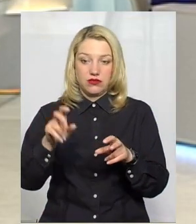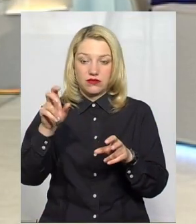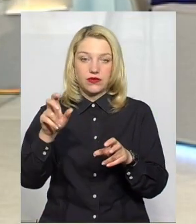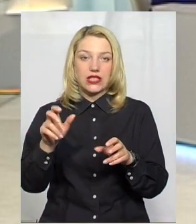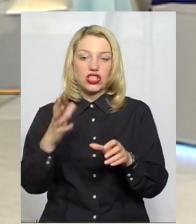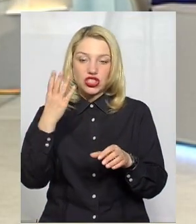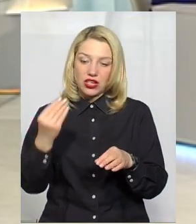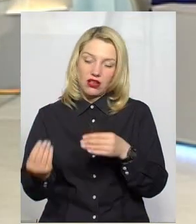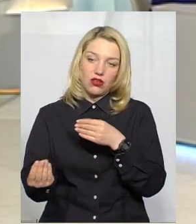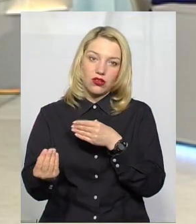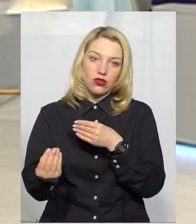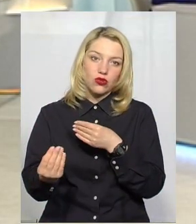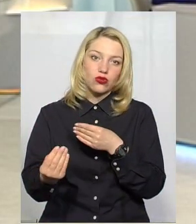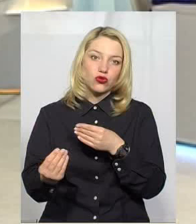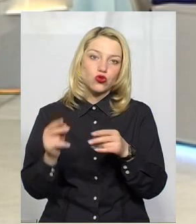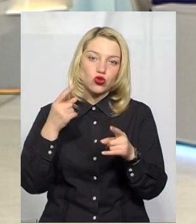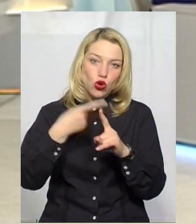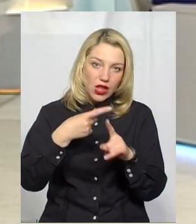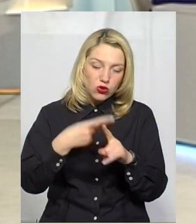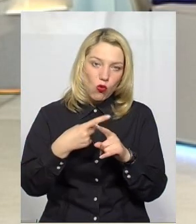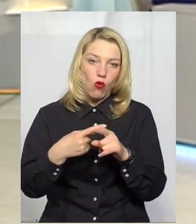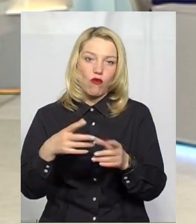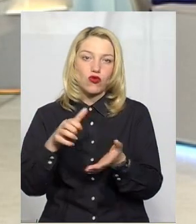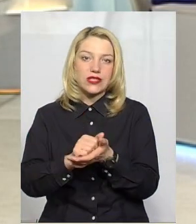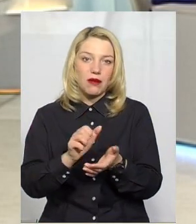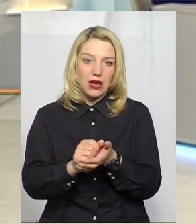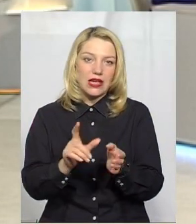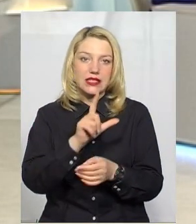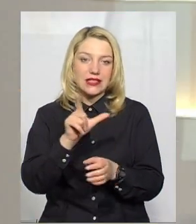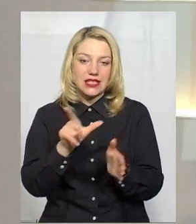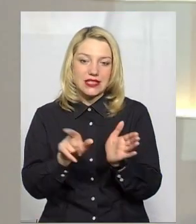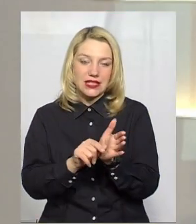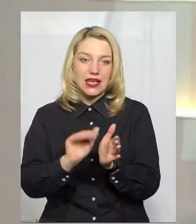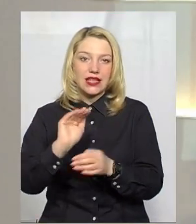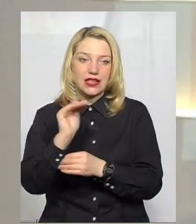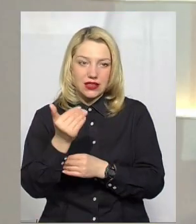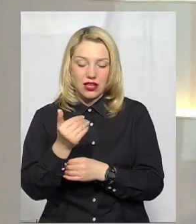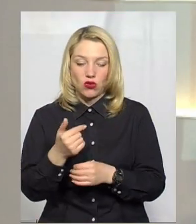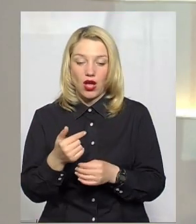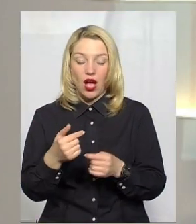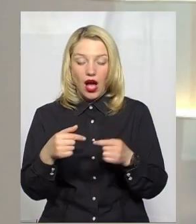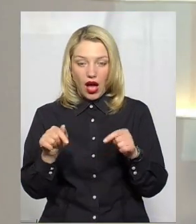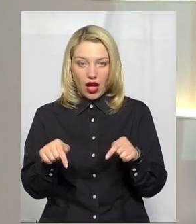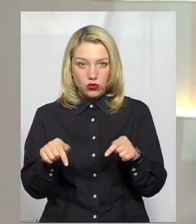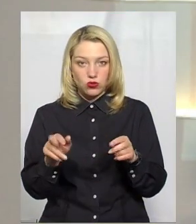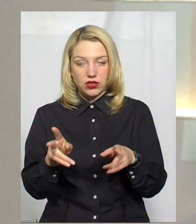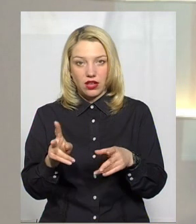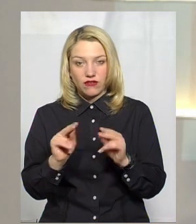займається з дитиною. Тут вчитель ніби є, але